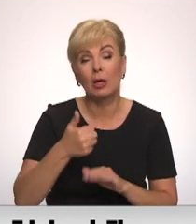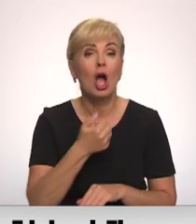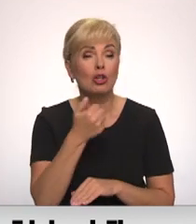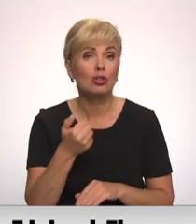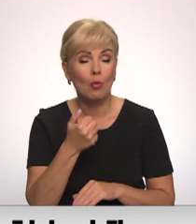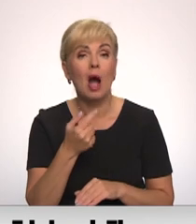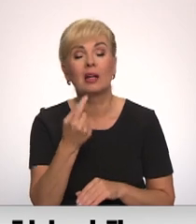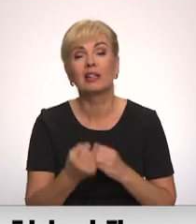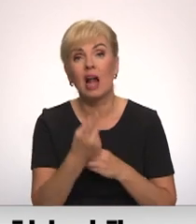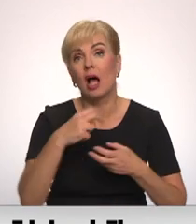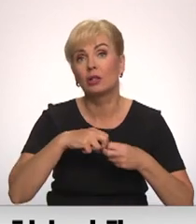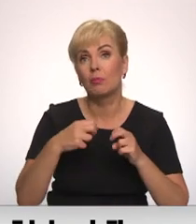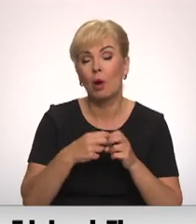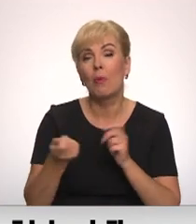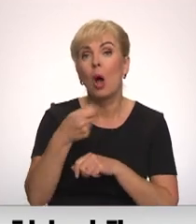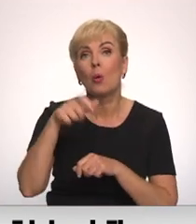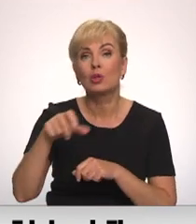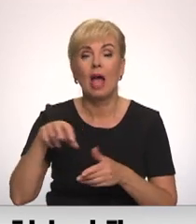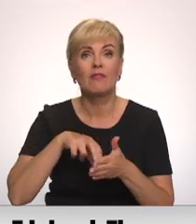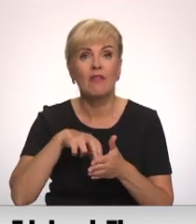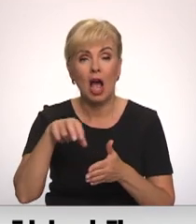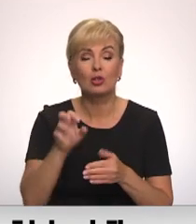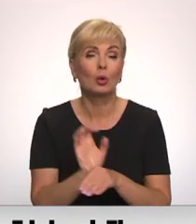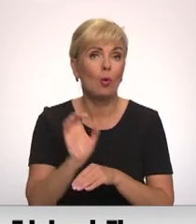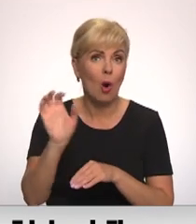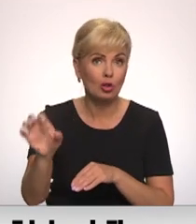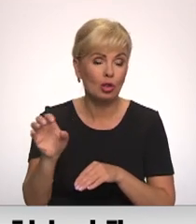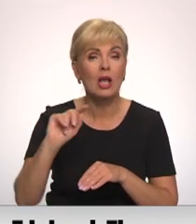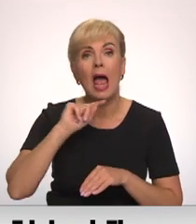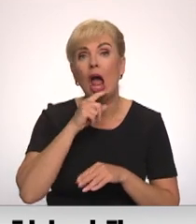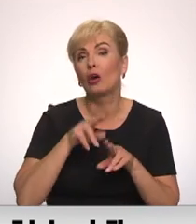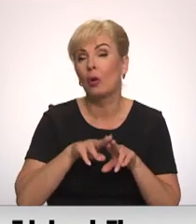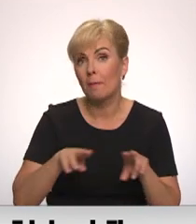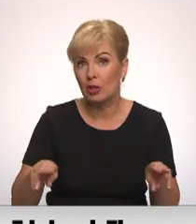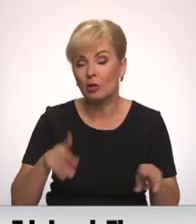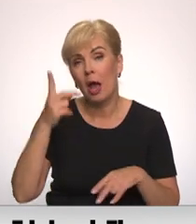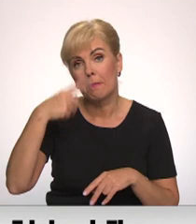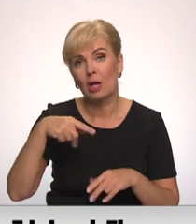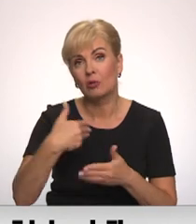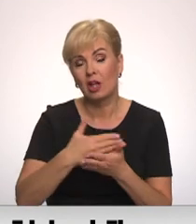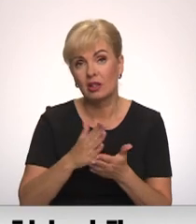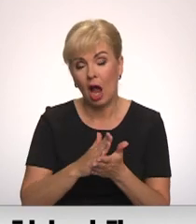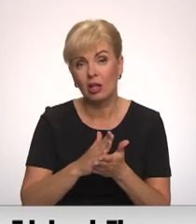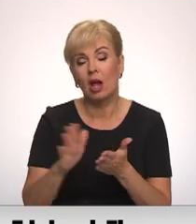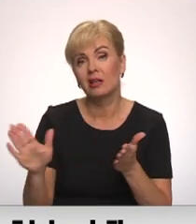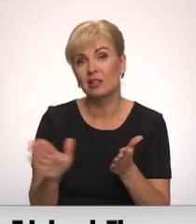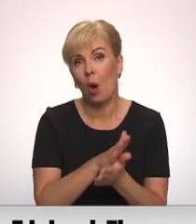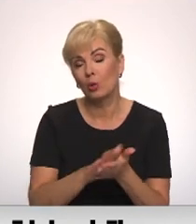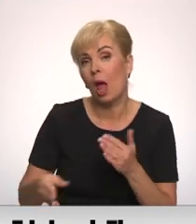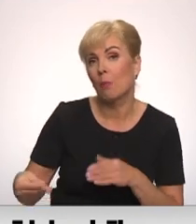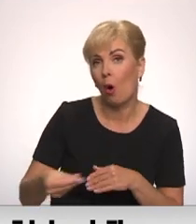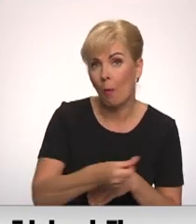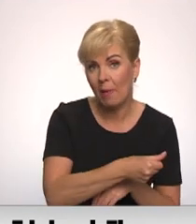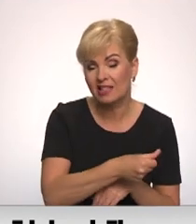radītajām problēmām uzņēmēm vēstuli ar pretenzijām nosūtījuši ekonomikas ministrie, presot daļēju zaudējumu kompensāciju.